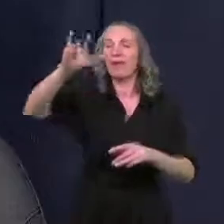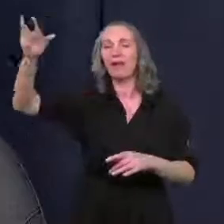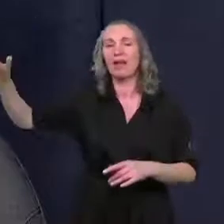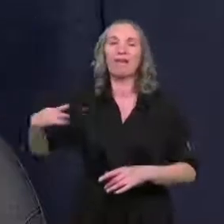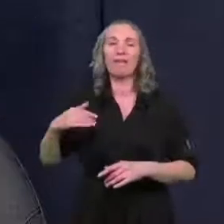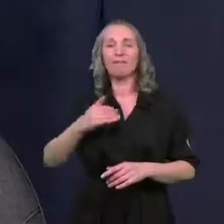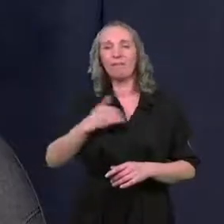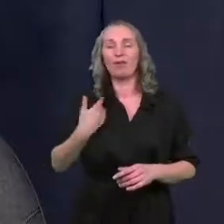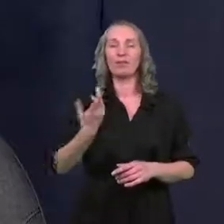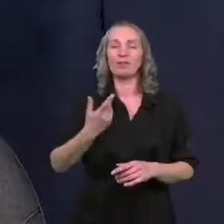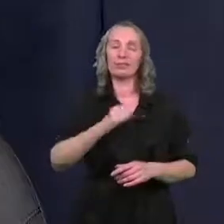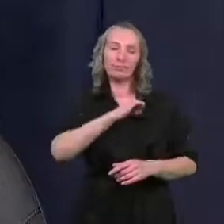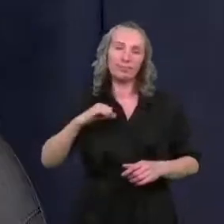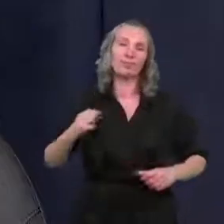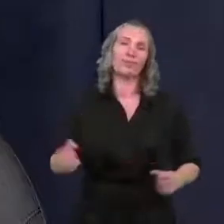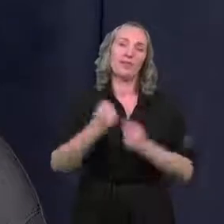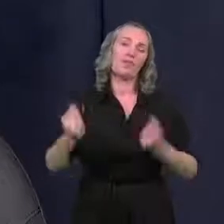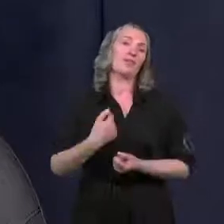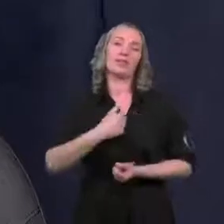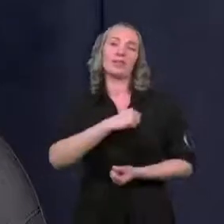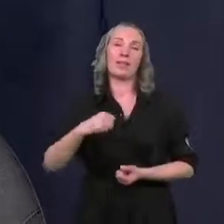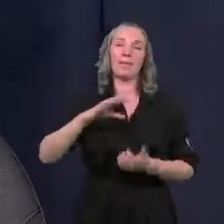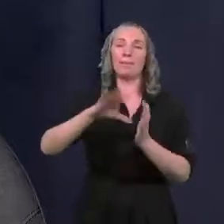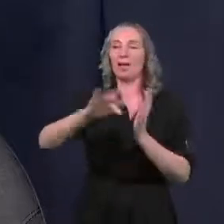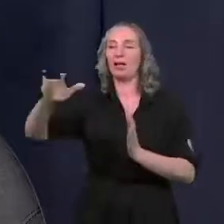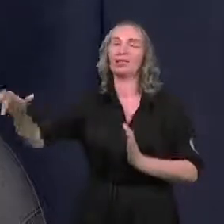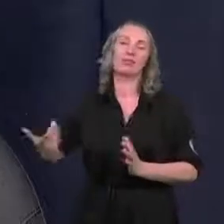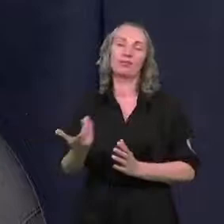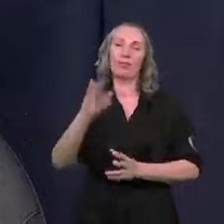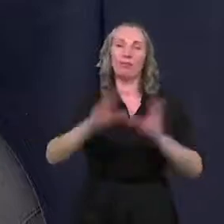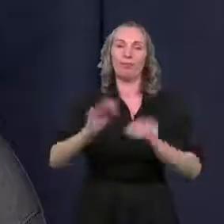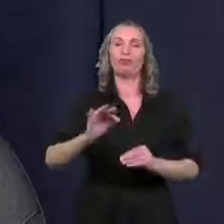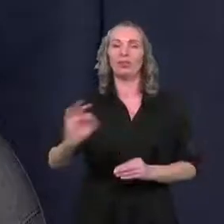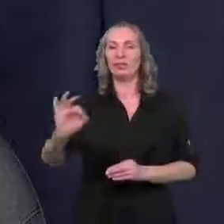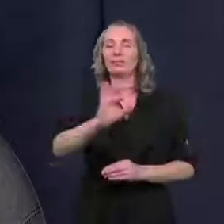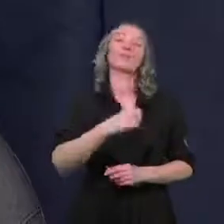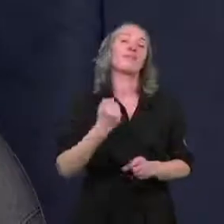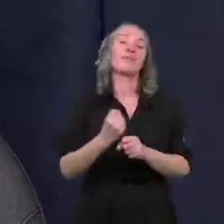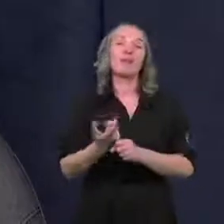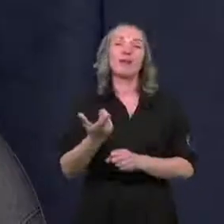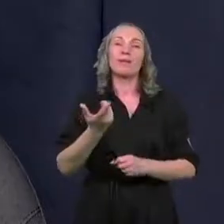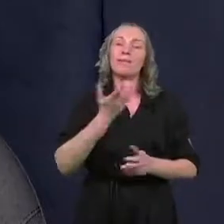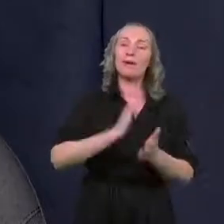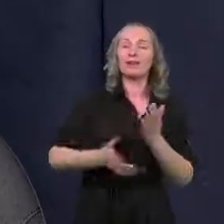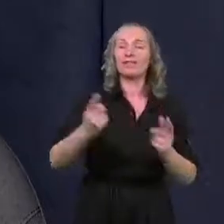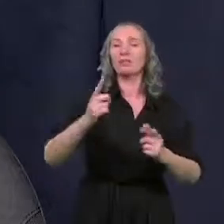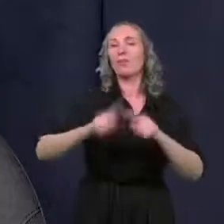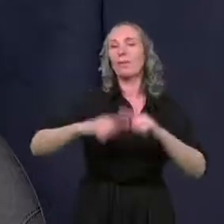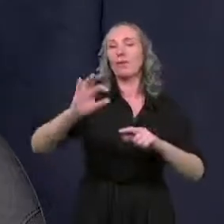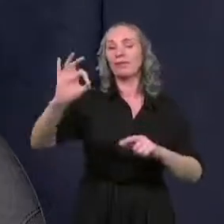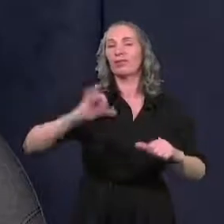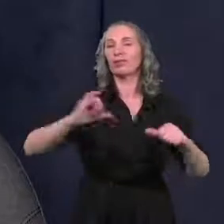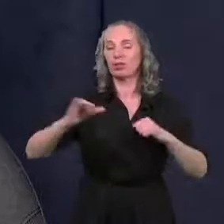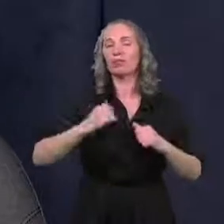bierze to po prostu na własne barki, na własne budżety. Ale bez względu na politykę rządu, my to będziemy